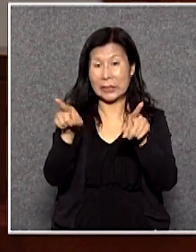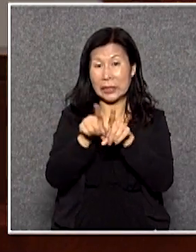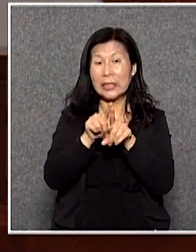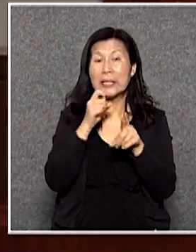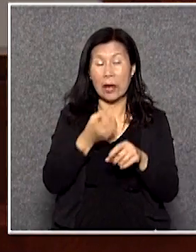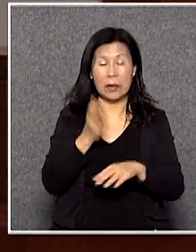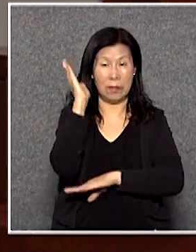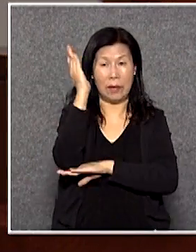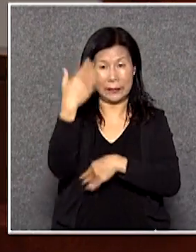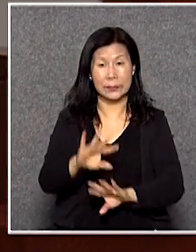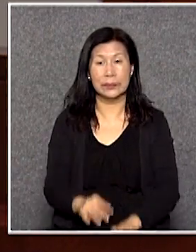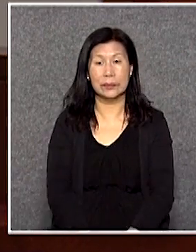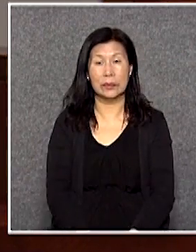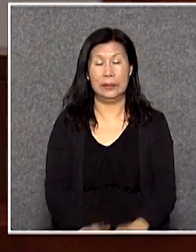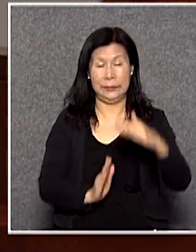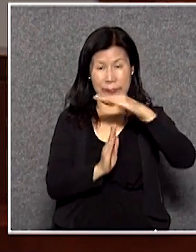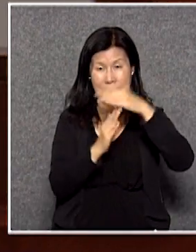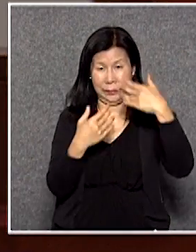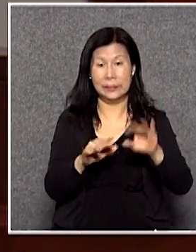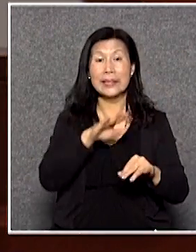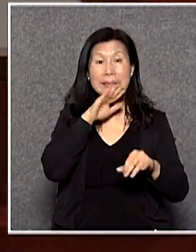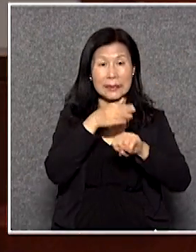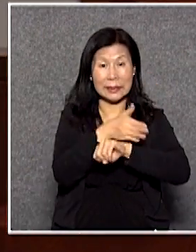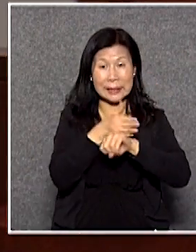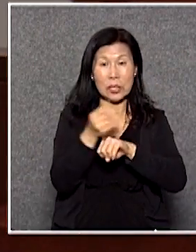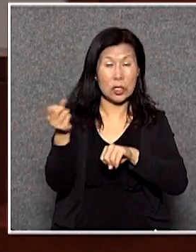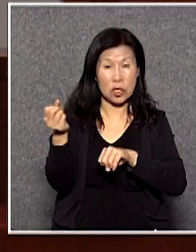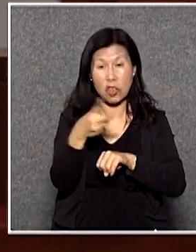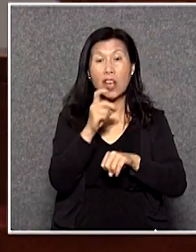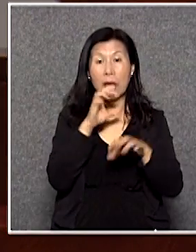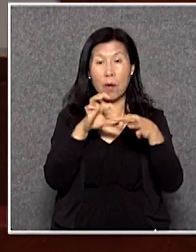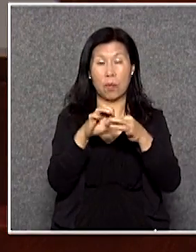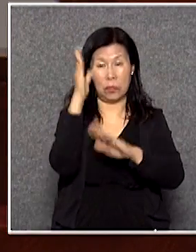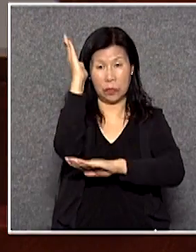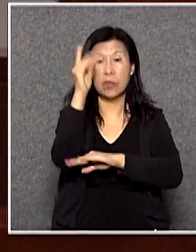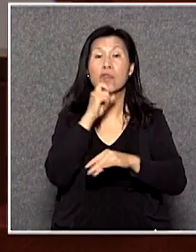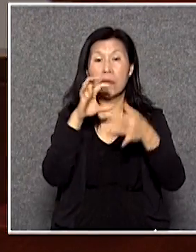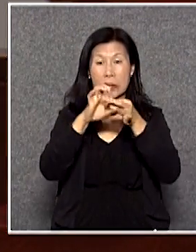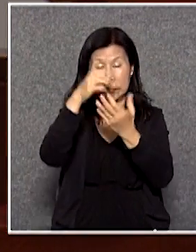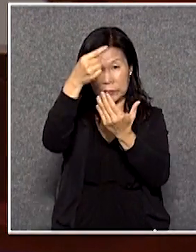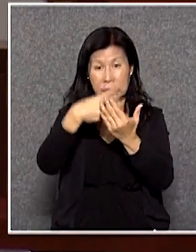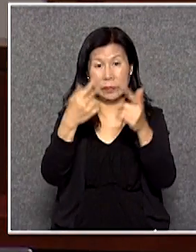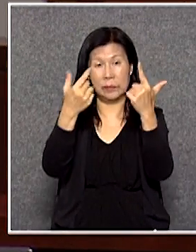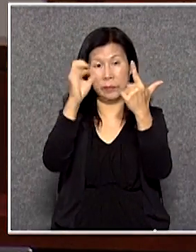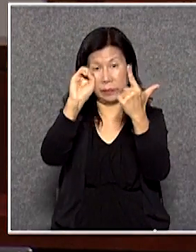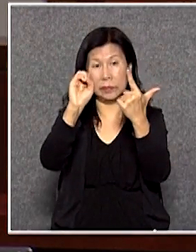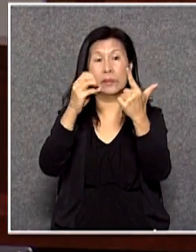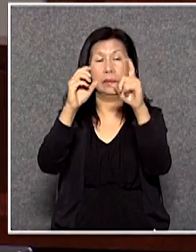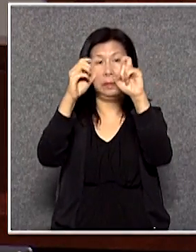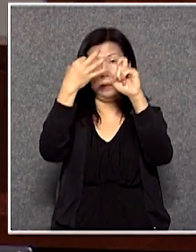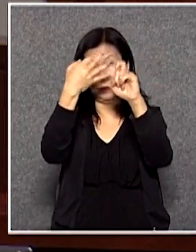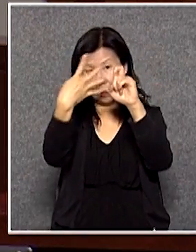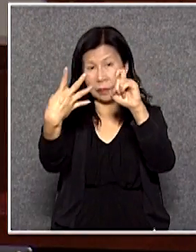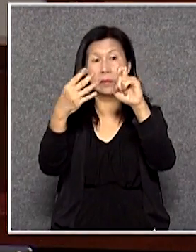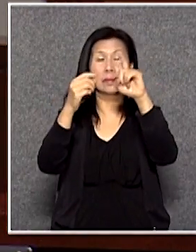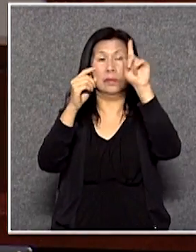發言那我就講到這裏那接下來我會發言的呢是就這個總目八十總目九十四總